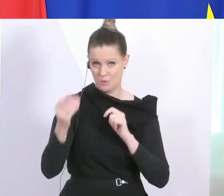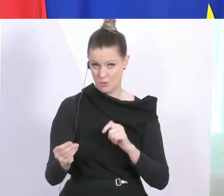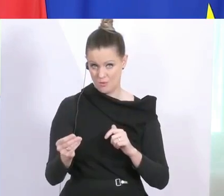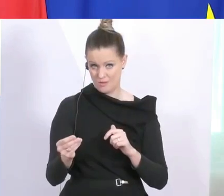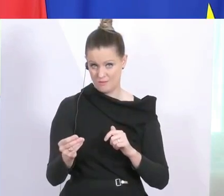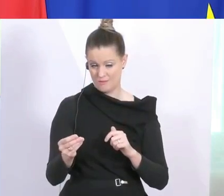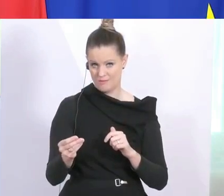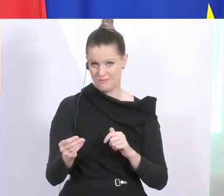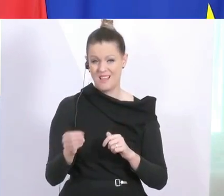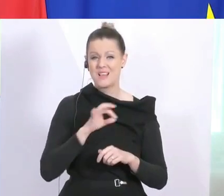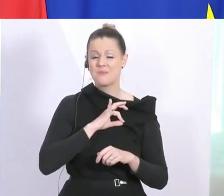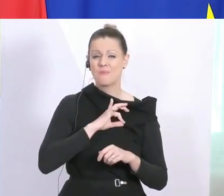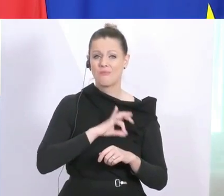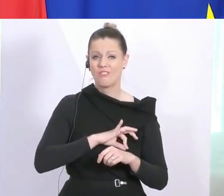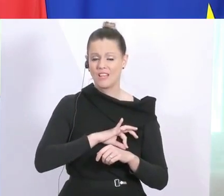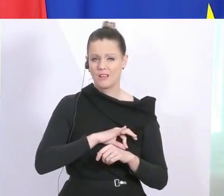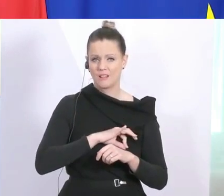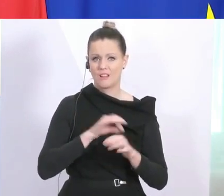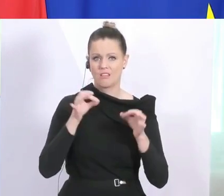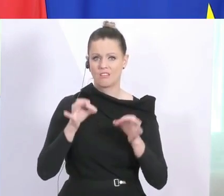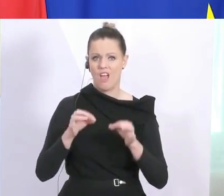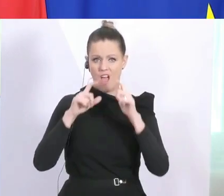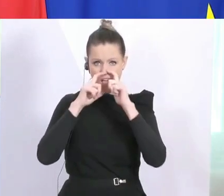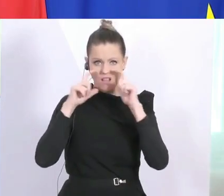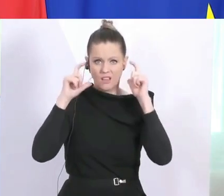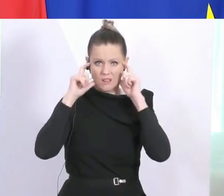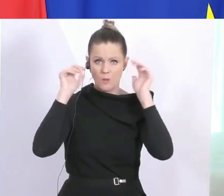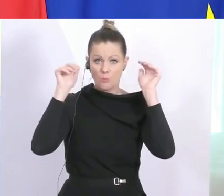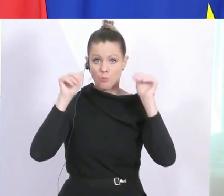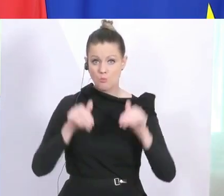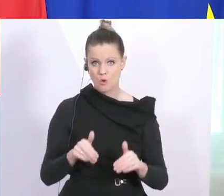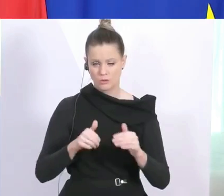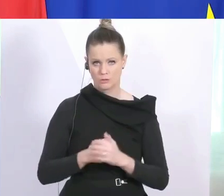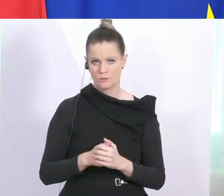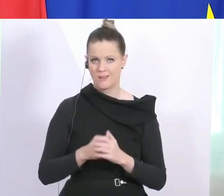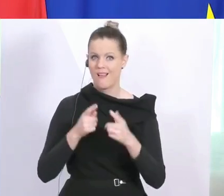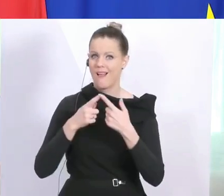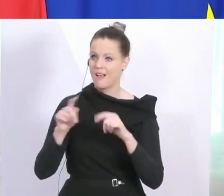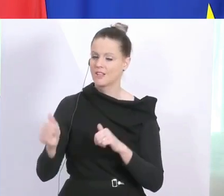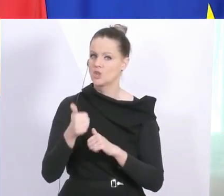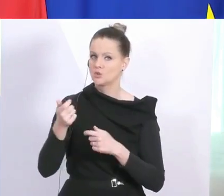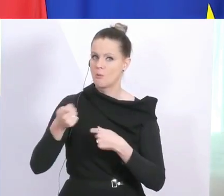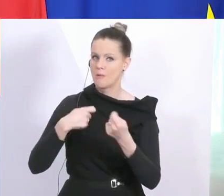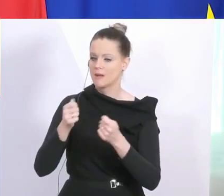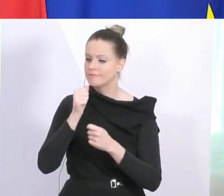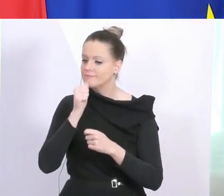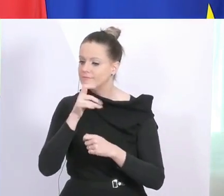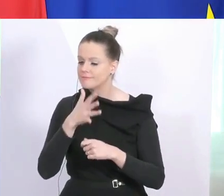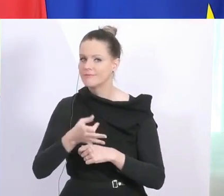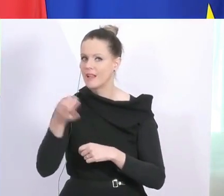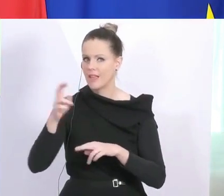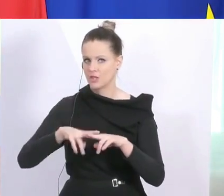sind dann natürlich auch verpflichtend zu tragen. Und in anderen Supermärkten wird das in den Folgetagen